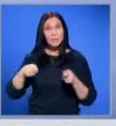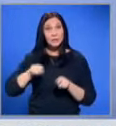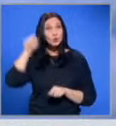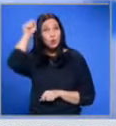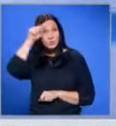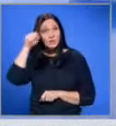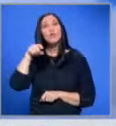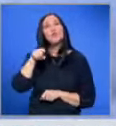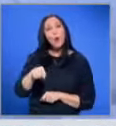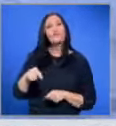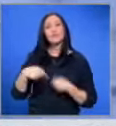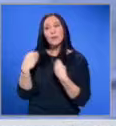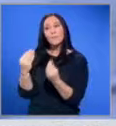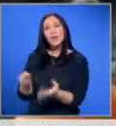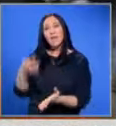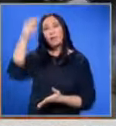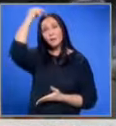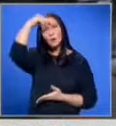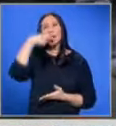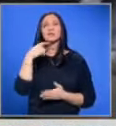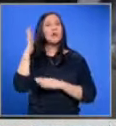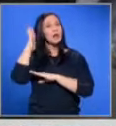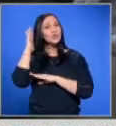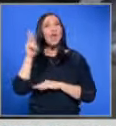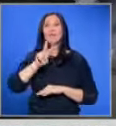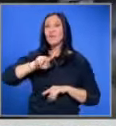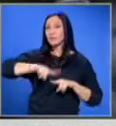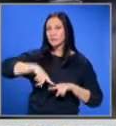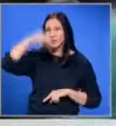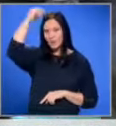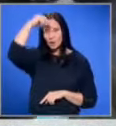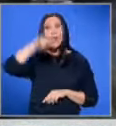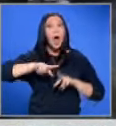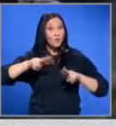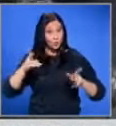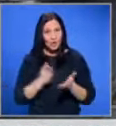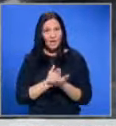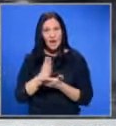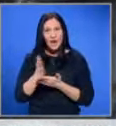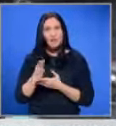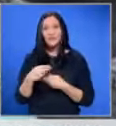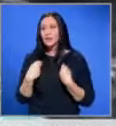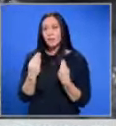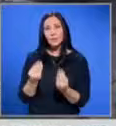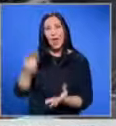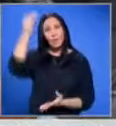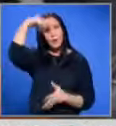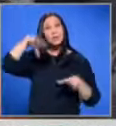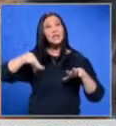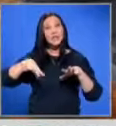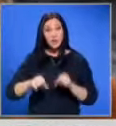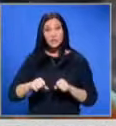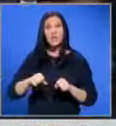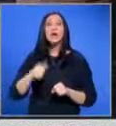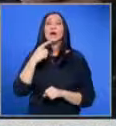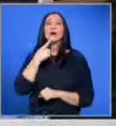Узбекистан и тогава той да бъде предаден на България, за да излежи и двете присъди у нас. Другият вариант да бъде предаден на българските власти